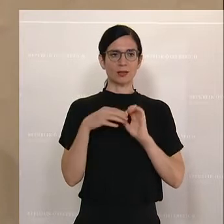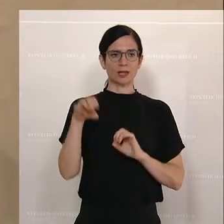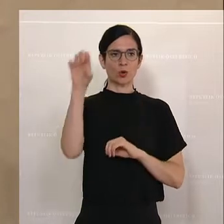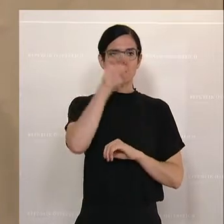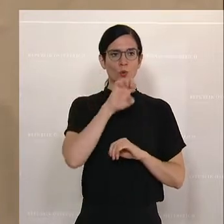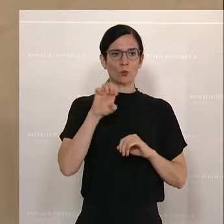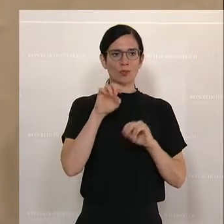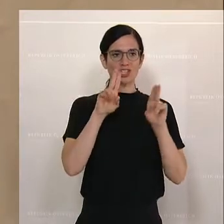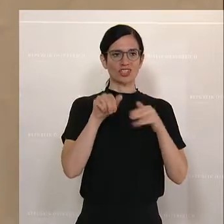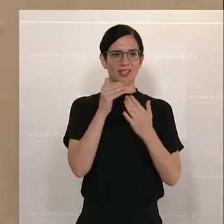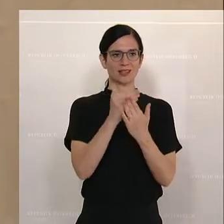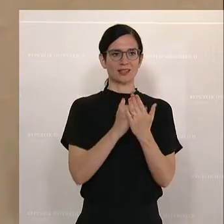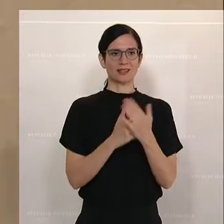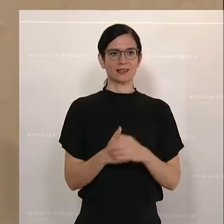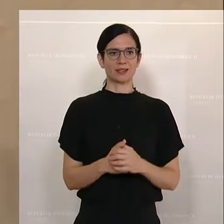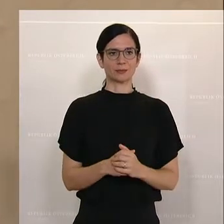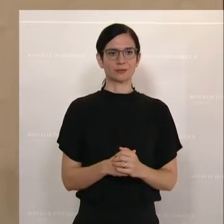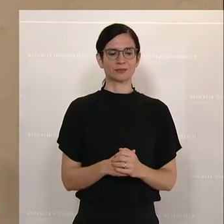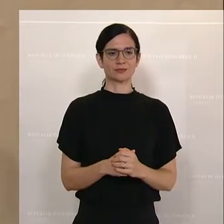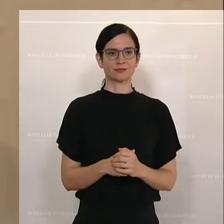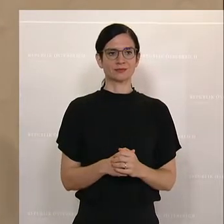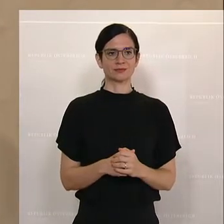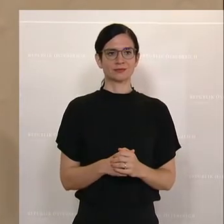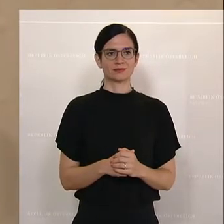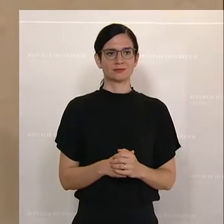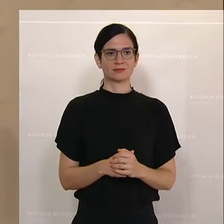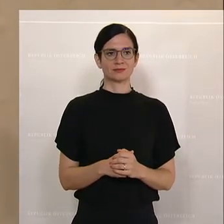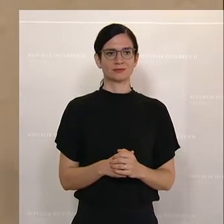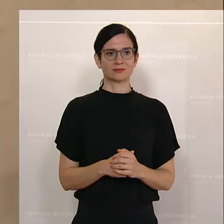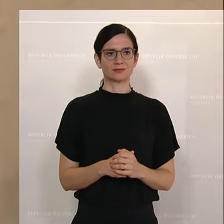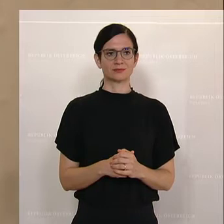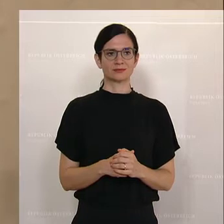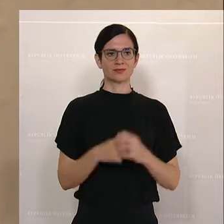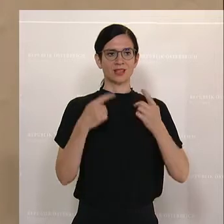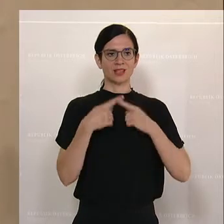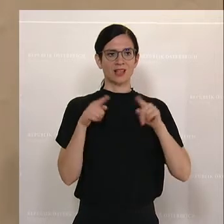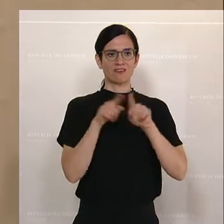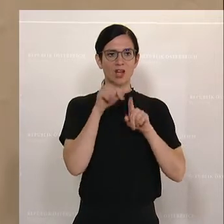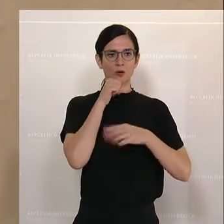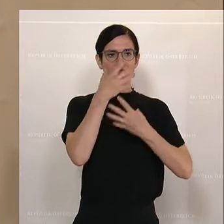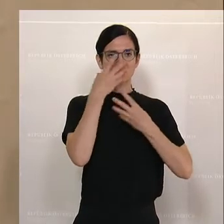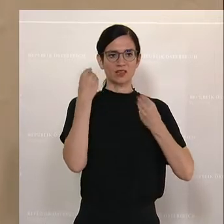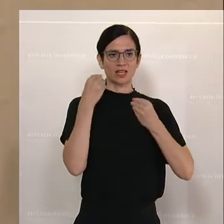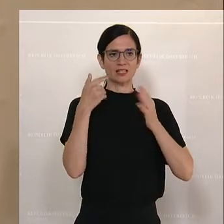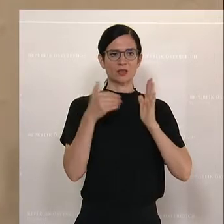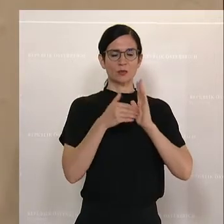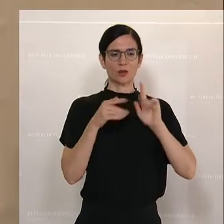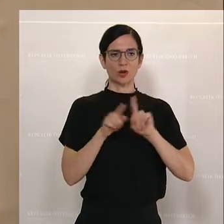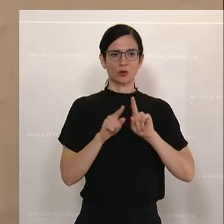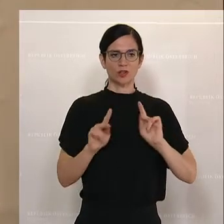Was man, glaube ich, auch nicht vergessen darf, ist, dass es eine Kraftanstrengung braucht, genau auch im